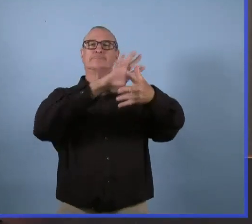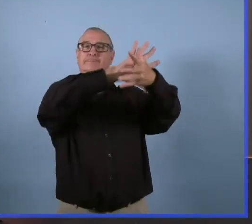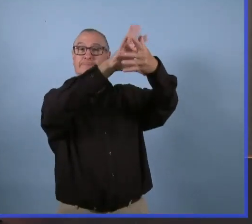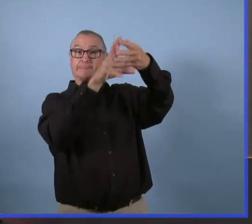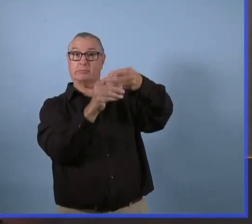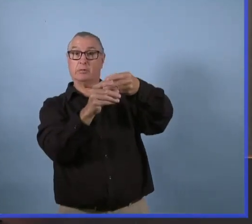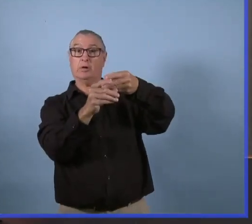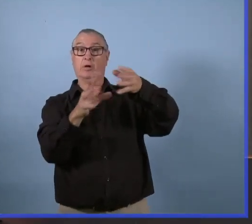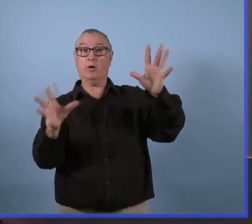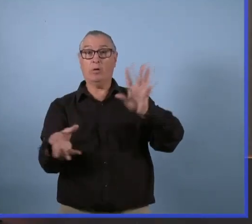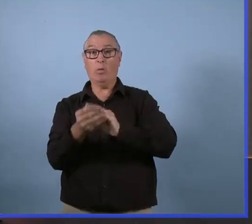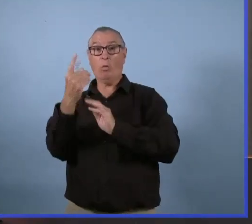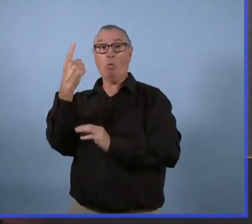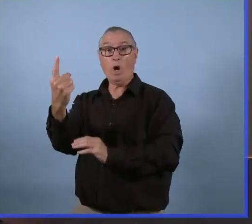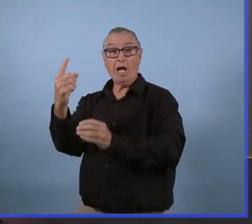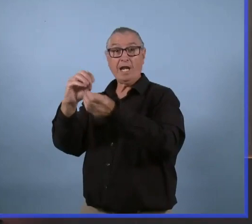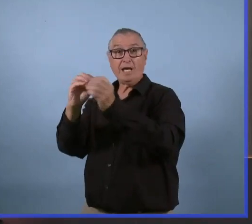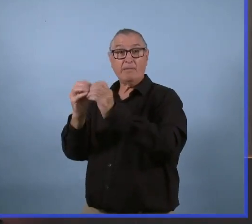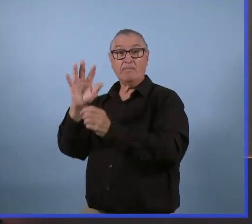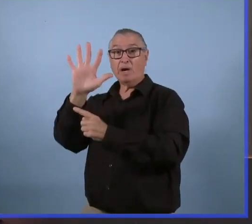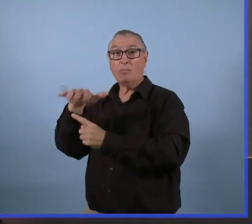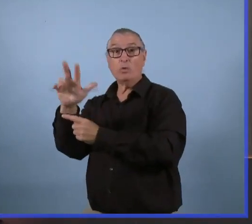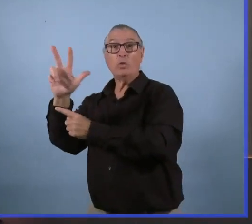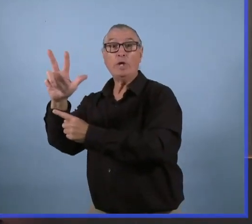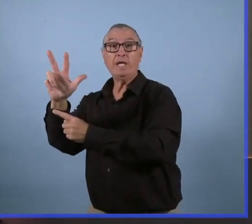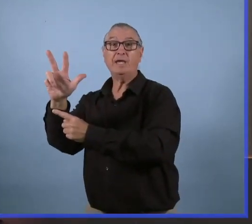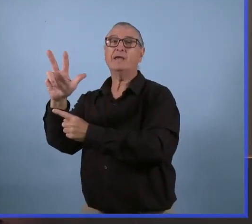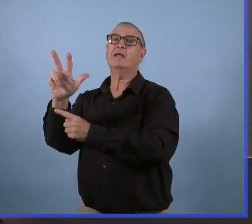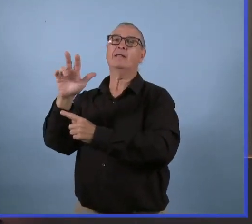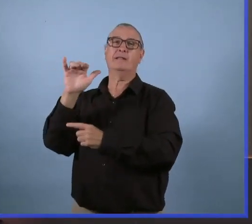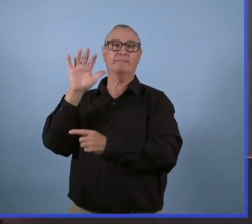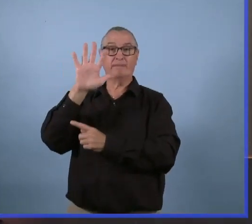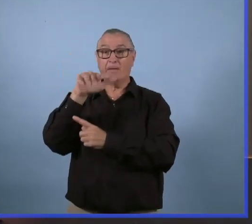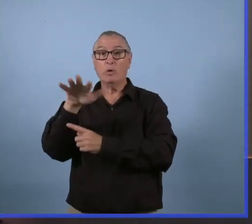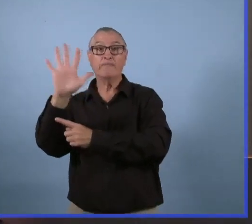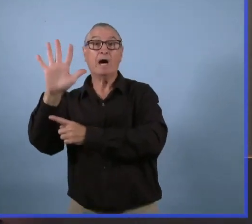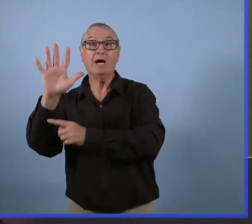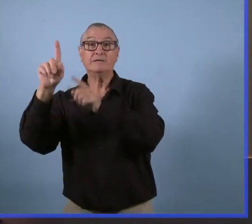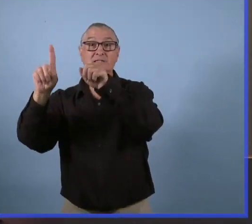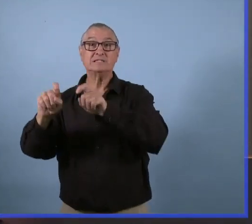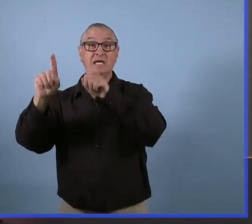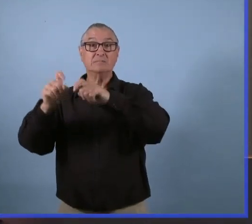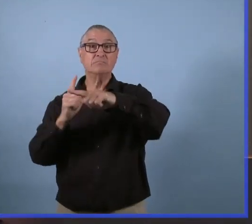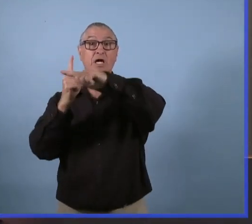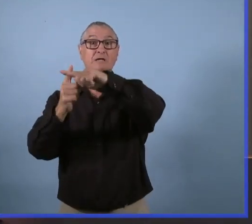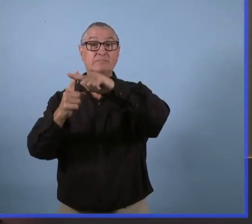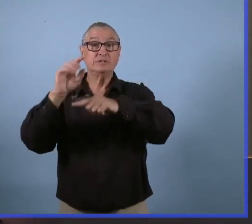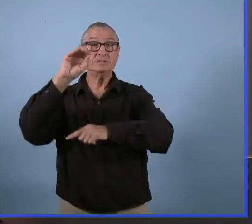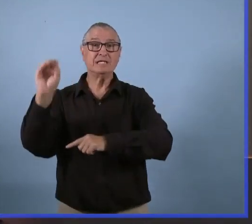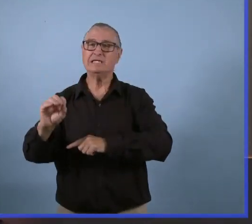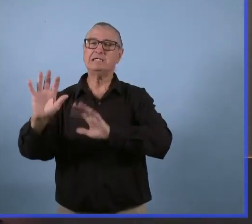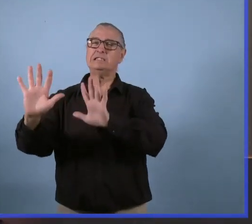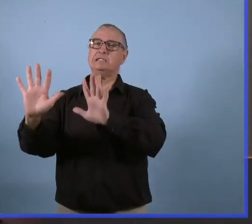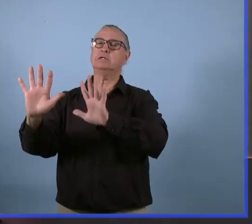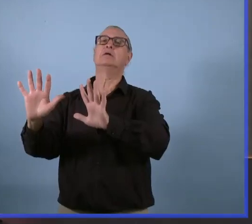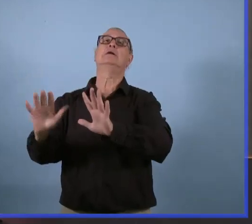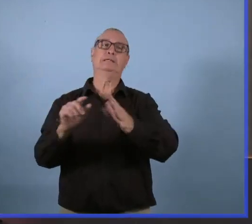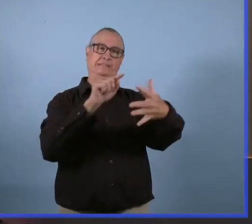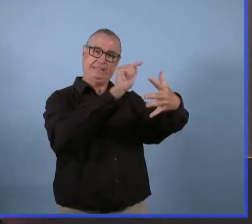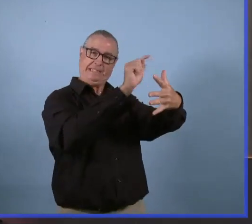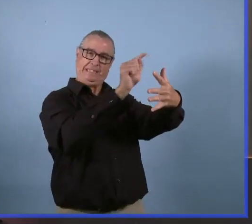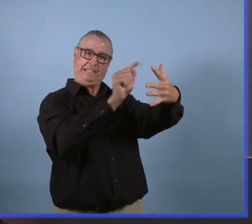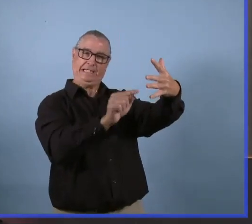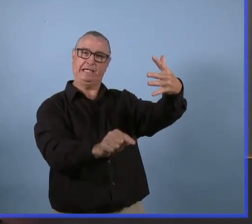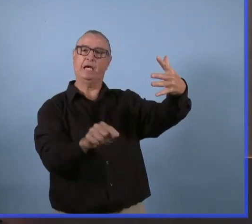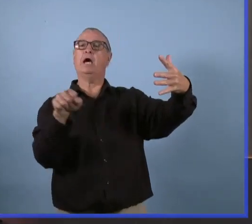Donc, on ne se concentre pas sur un seul chiffre. Comme vous avez mentionné, le test de positivité à 5%. C'est